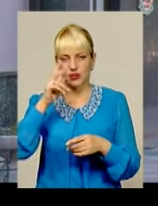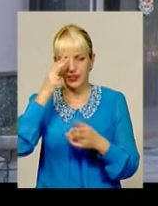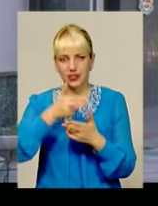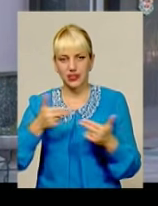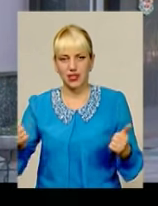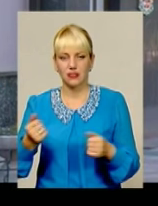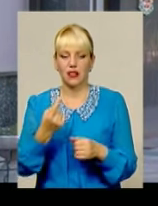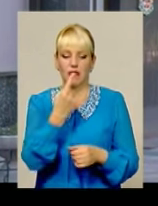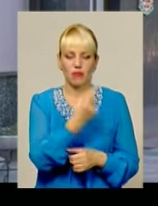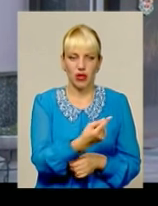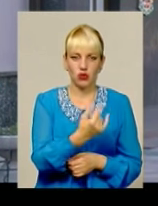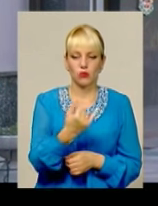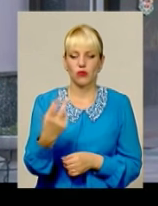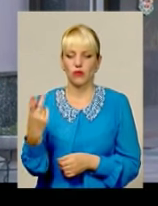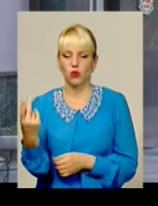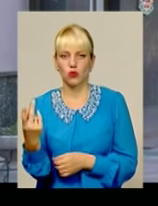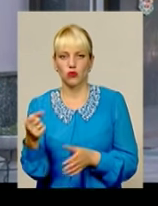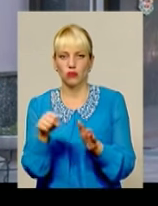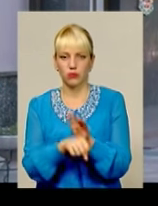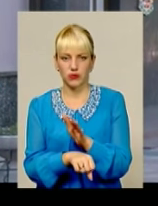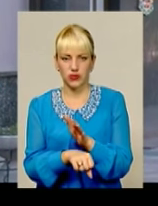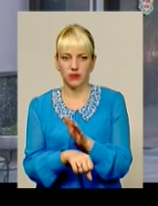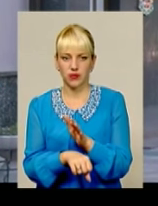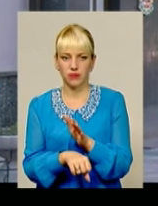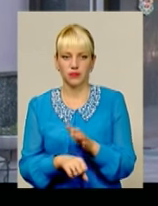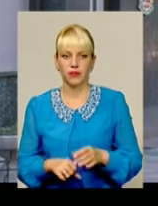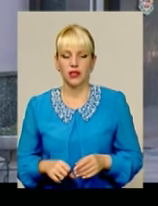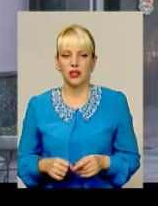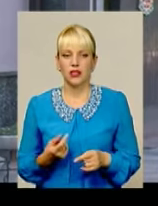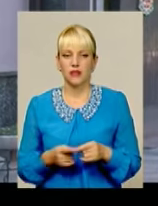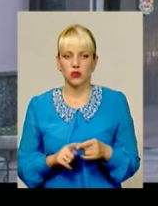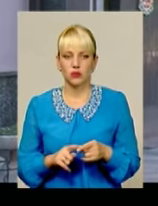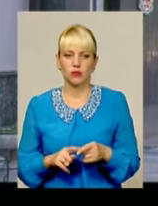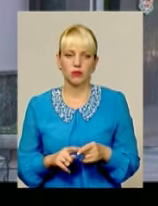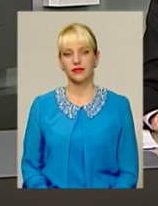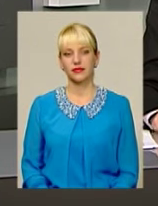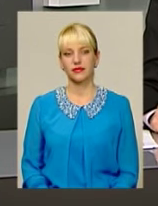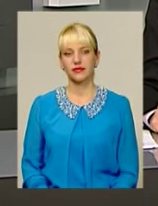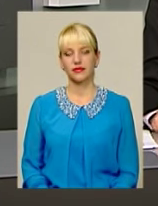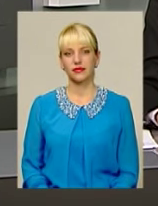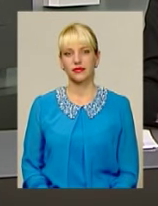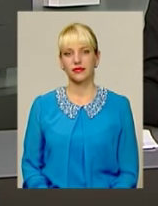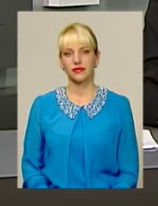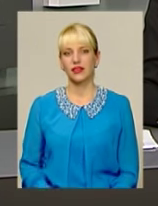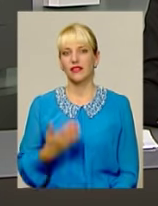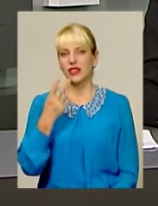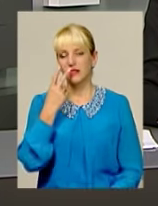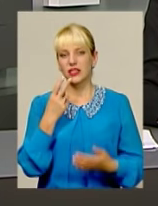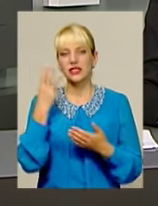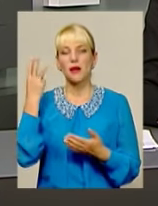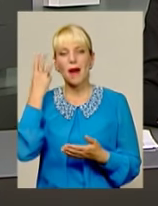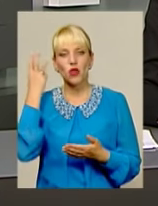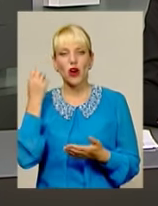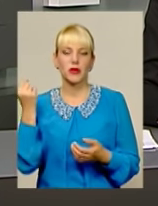у першому вбивстві місячної давнини, і цьому вбивстві. Ви дивитесь панораму